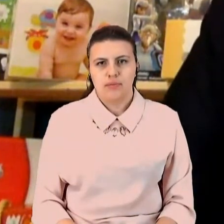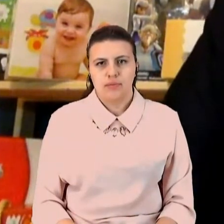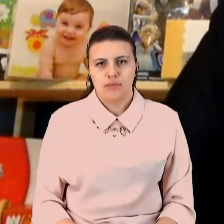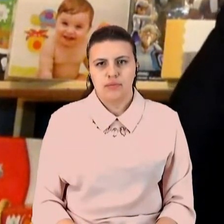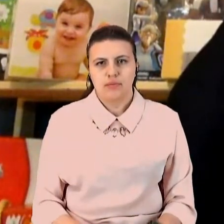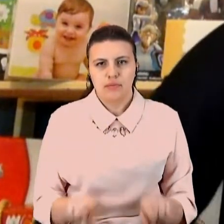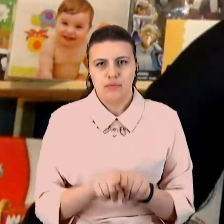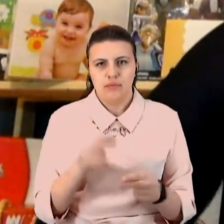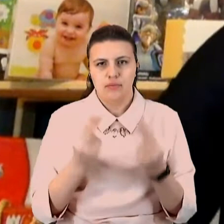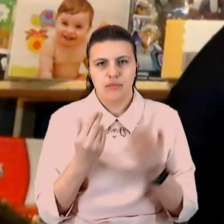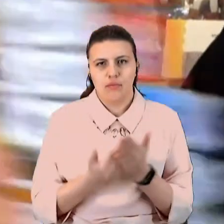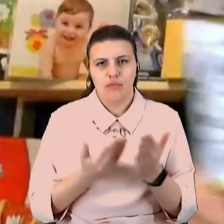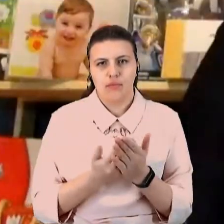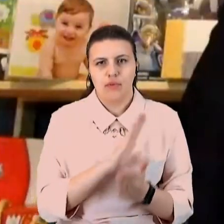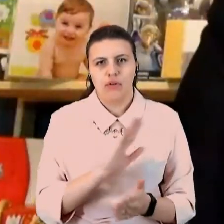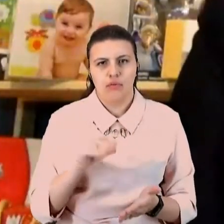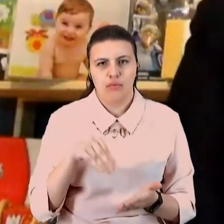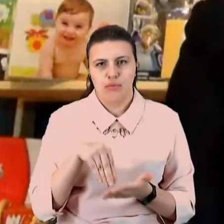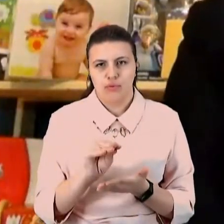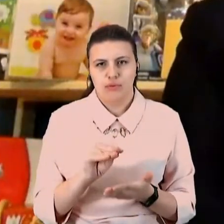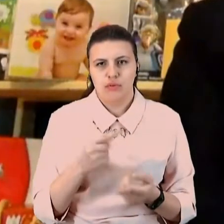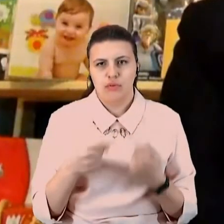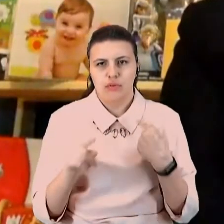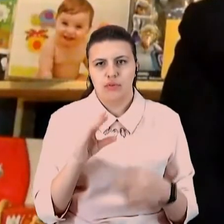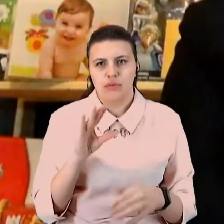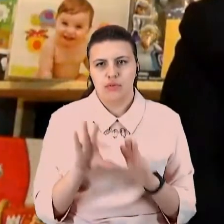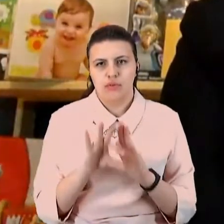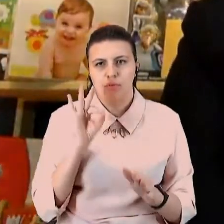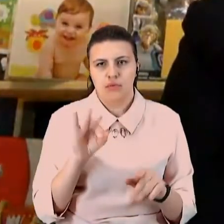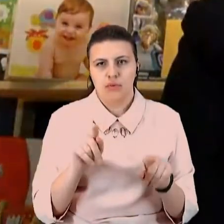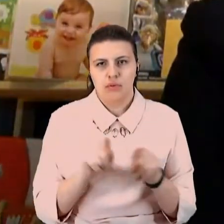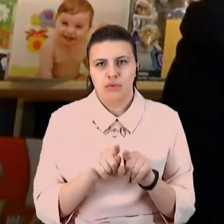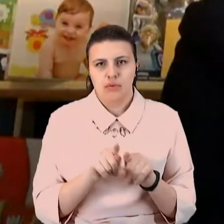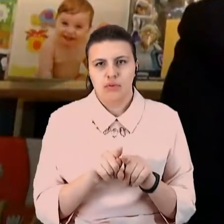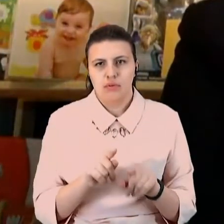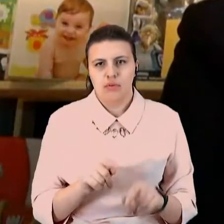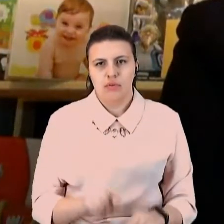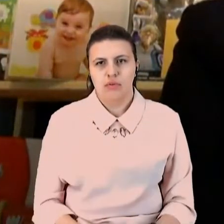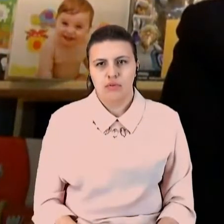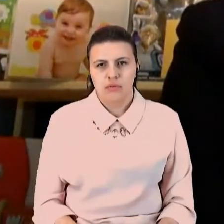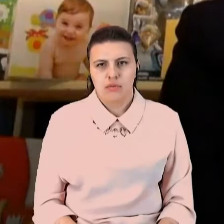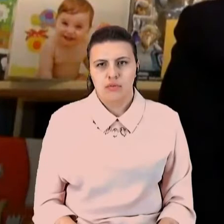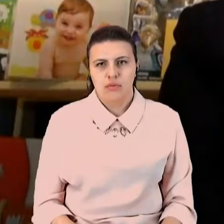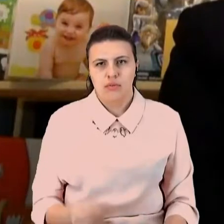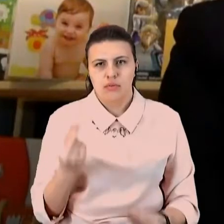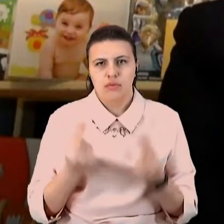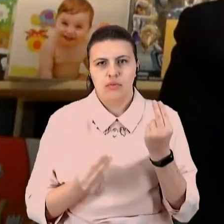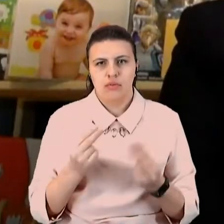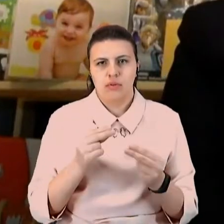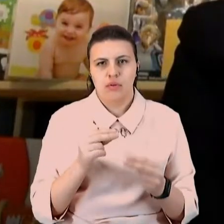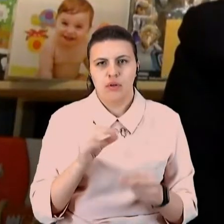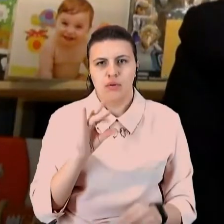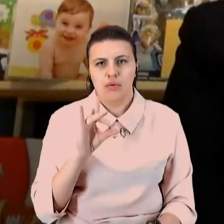рекомендуємо використовувати. Інший варіант, який ми зустрічаємо, це іграшка, схожа на оригінал, але тут немає